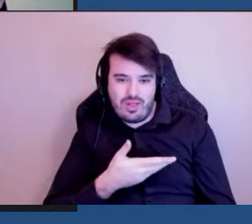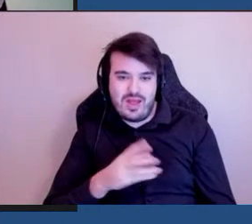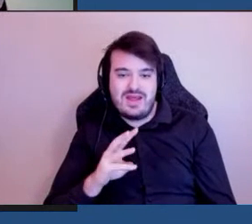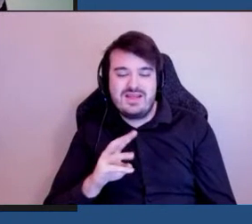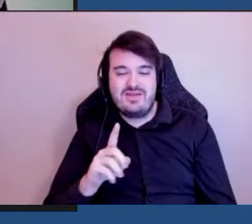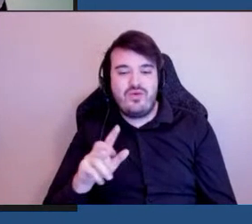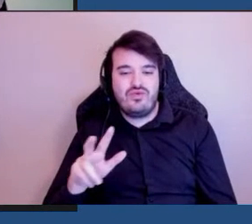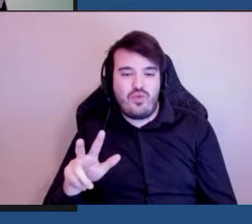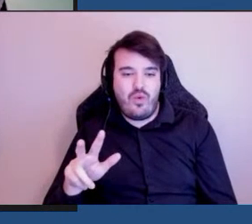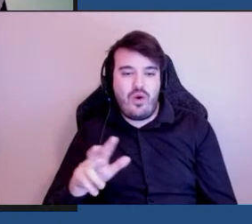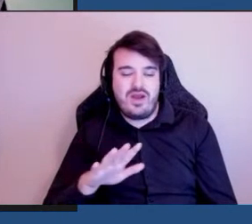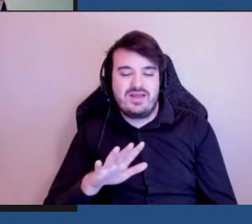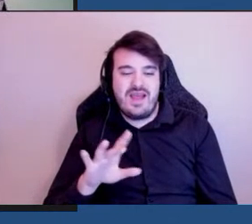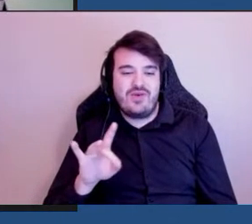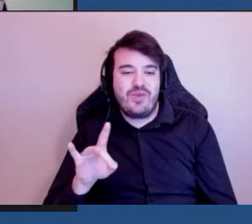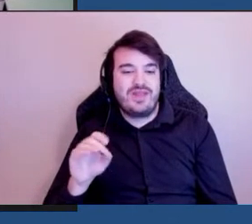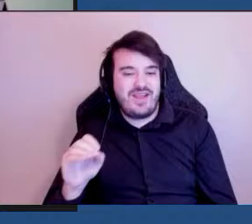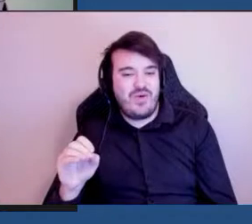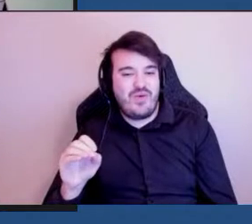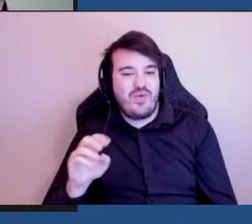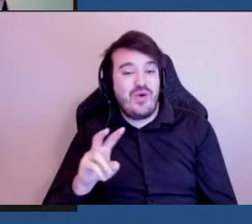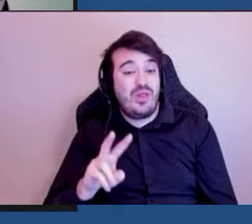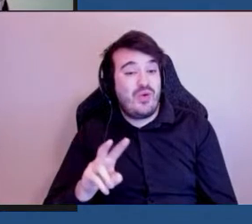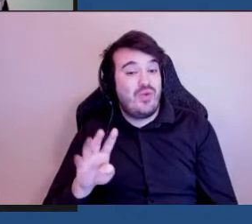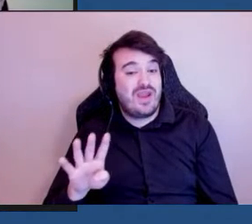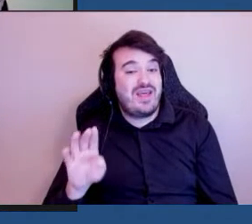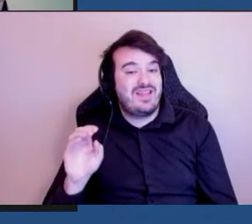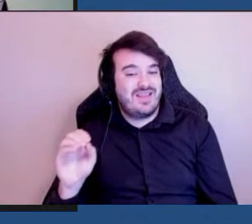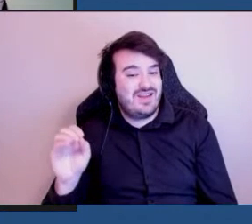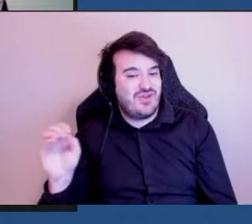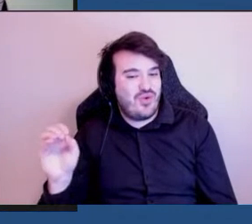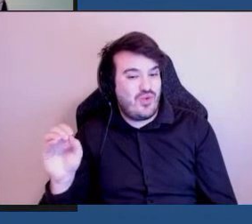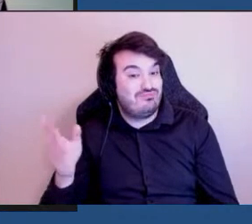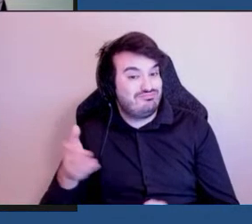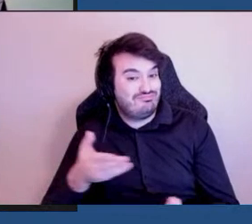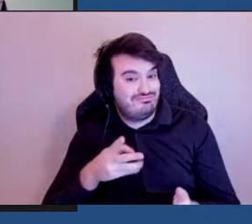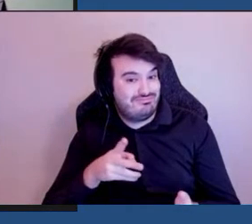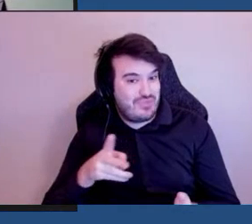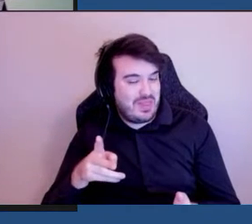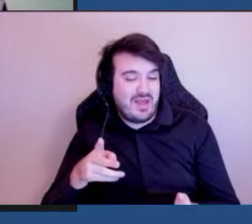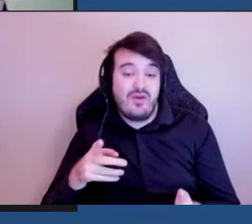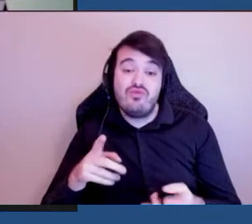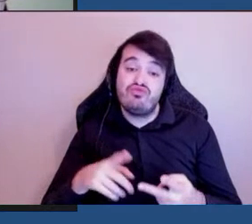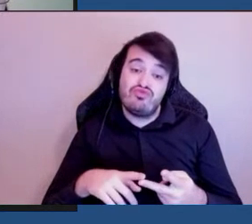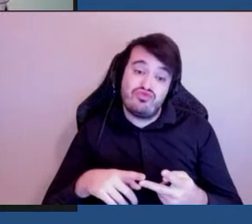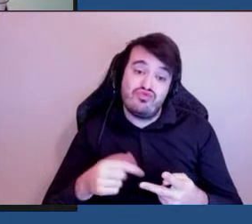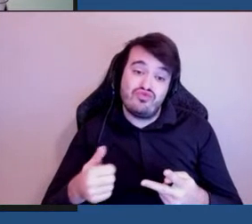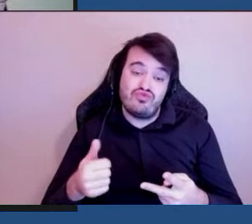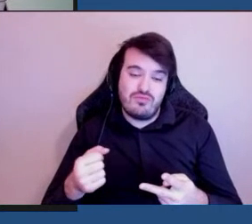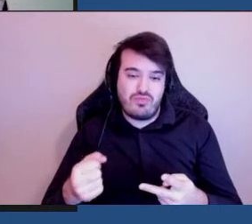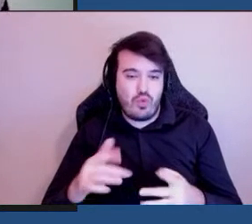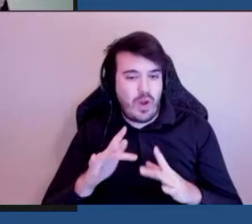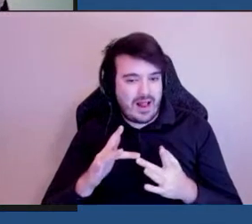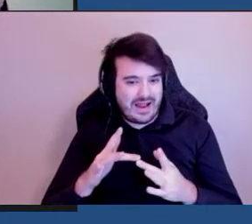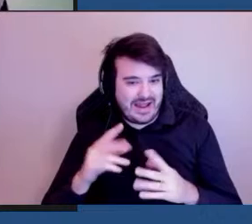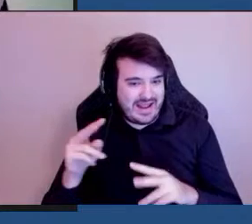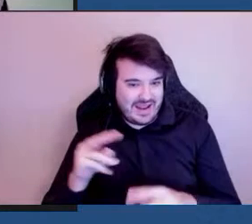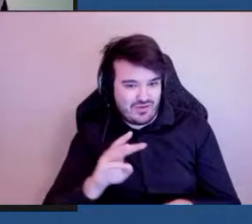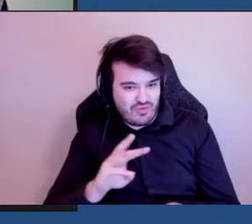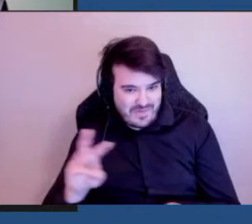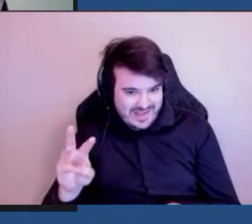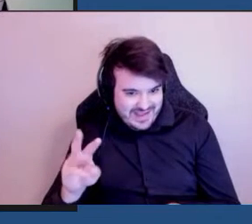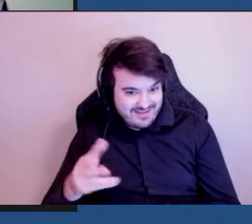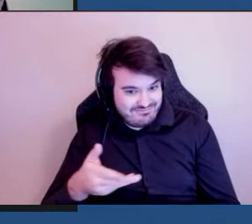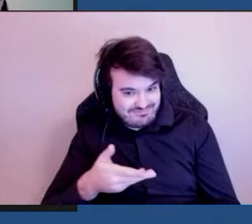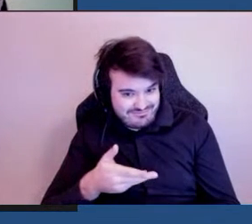-580-2400 sinon vous pouvez donc nous consulter en ligne vous pouvez nous